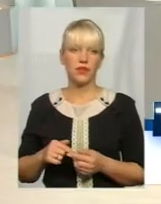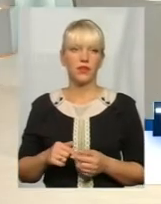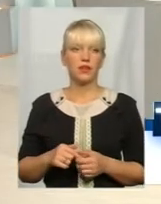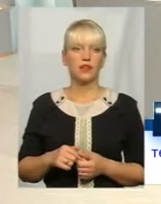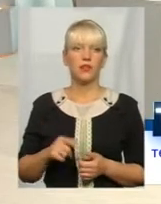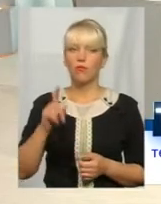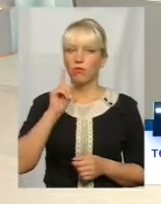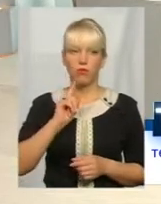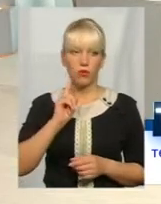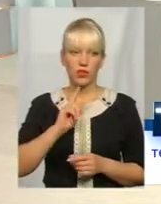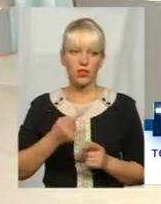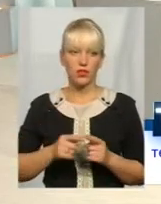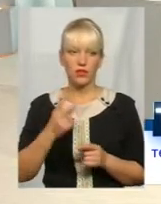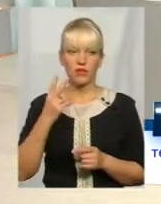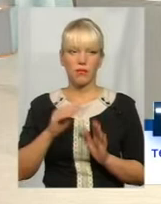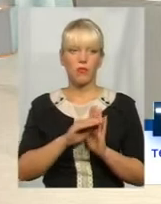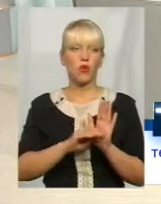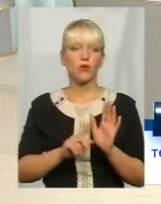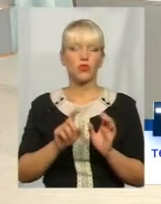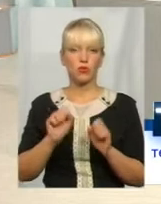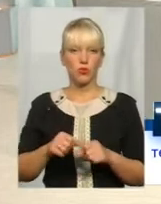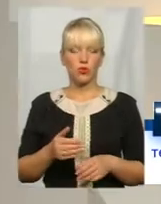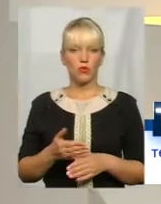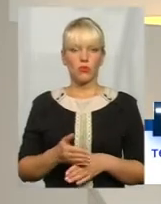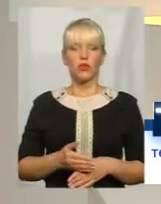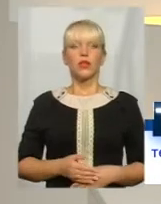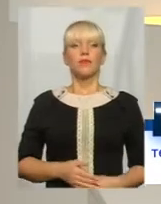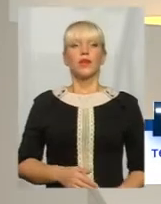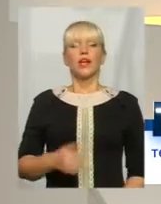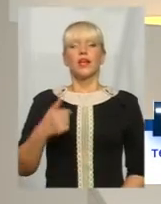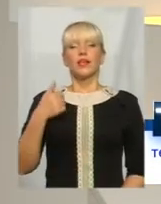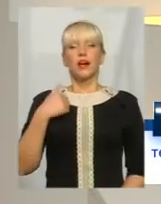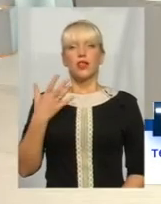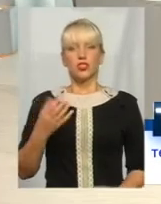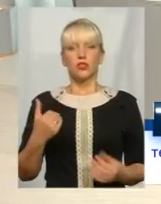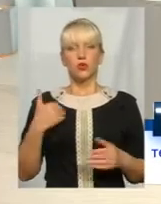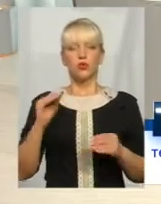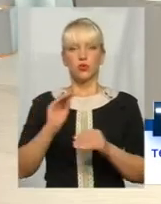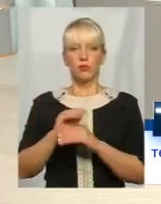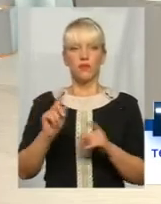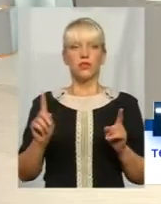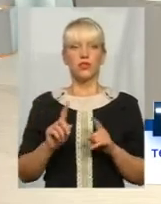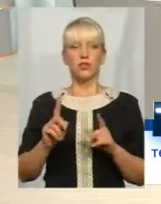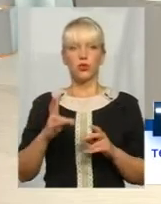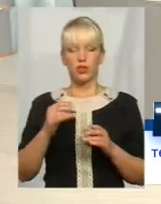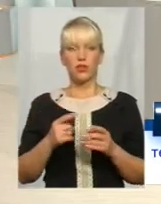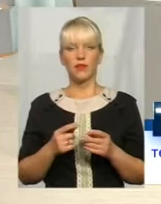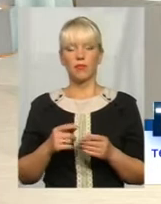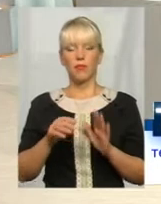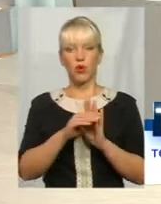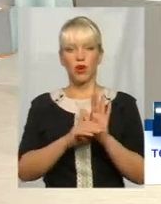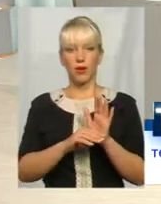Поки що оцих дві програми, що можна. Пані Ілля? Ну, я хочу про це додати, про те, що на рахунок програм,